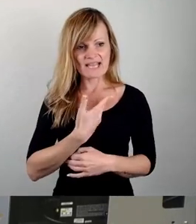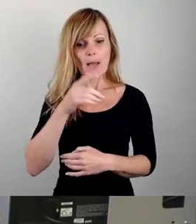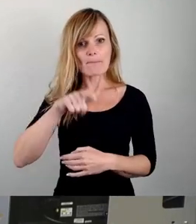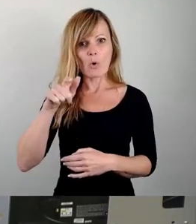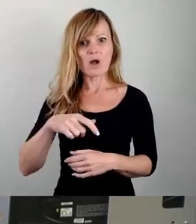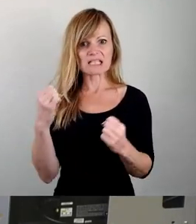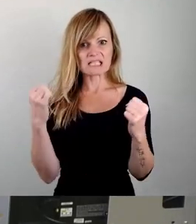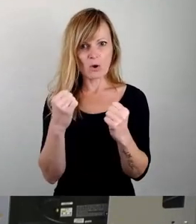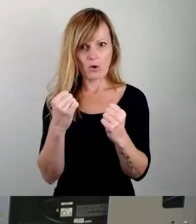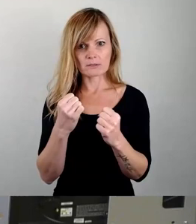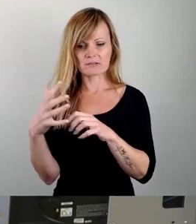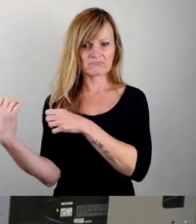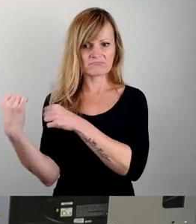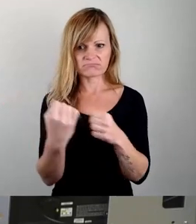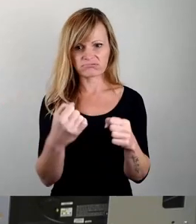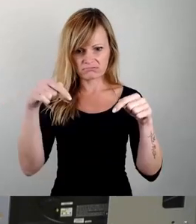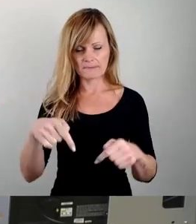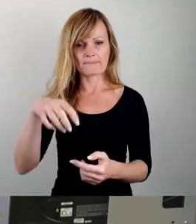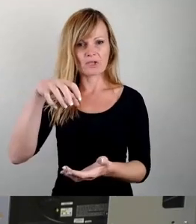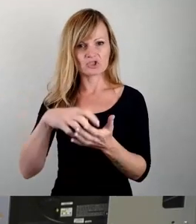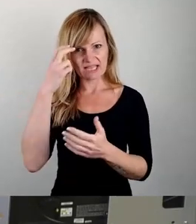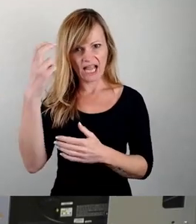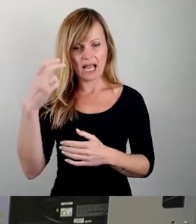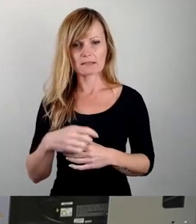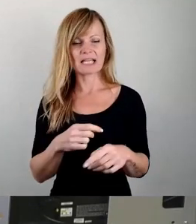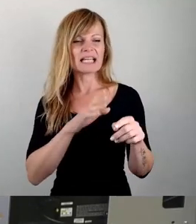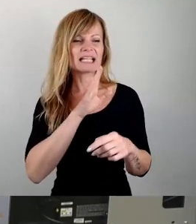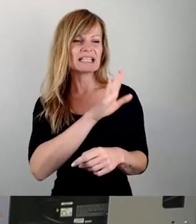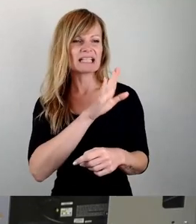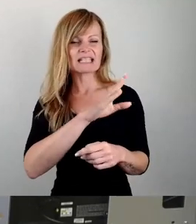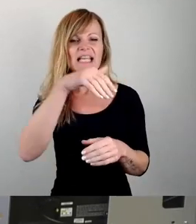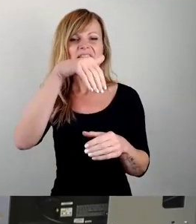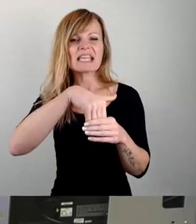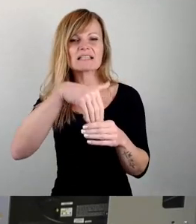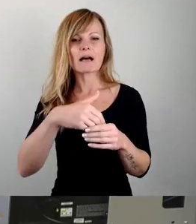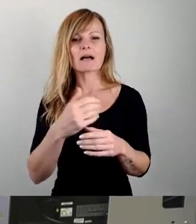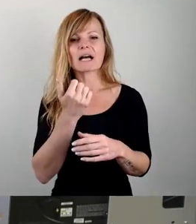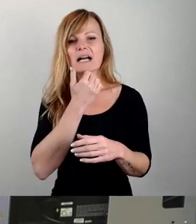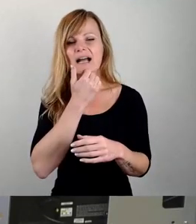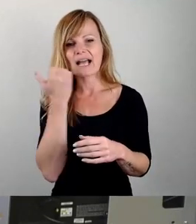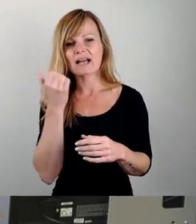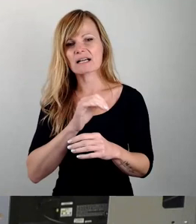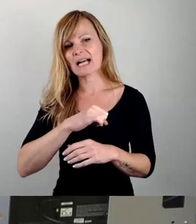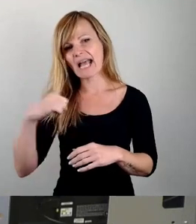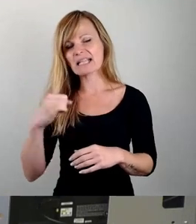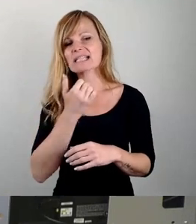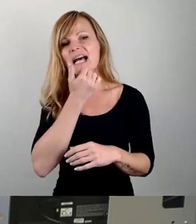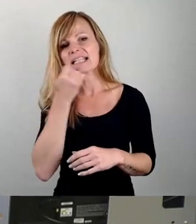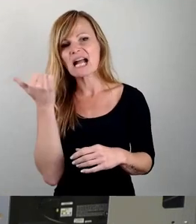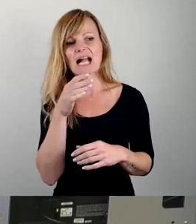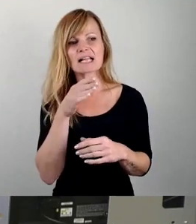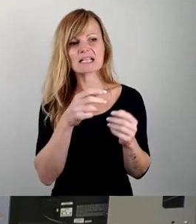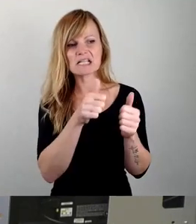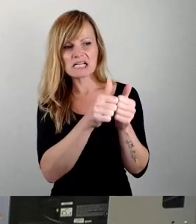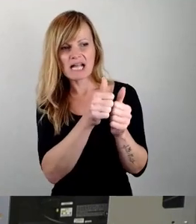Ihren innerrechtsradikalen Positionskampf mit der AfD, wo sich leider